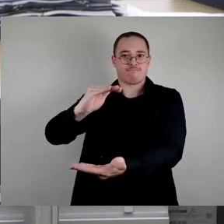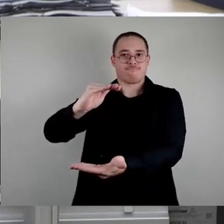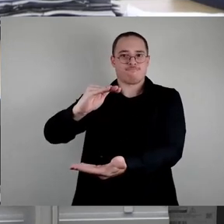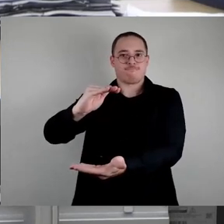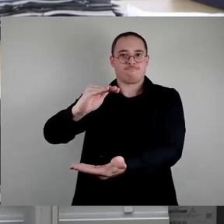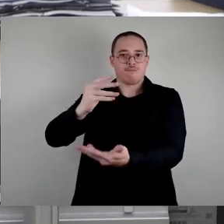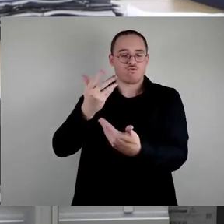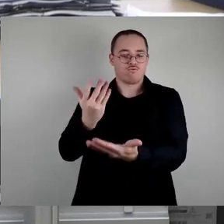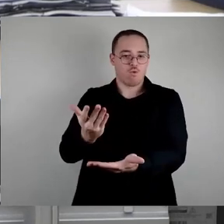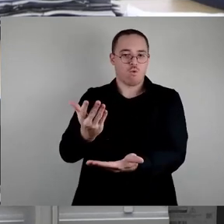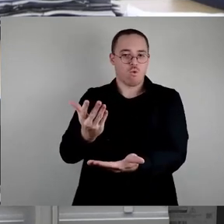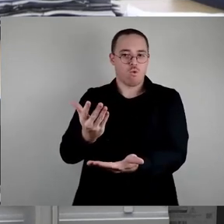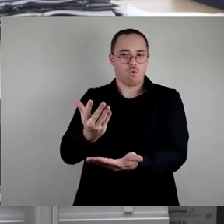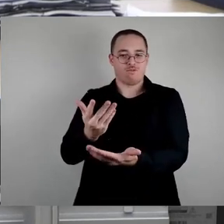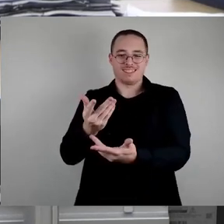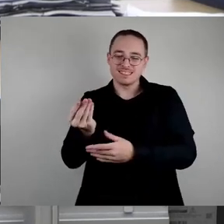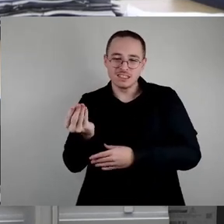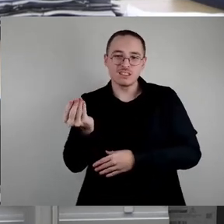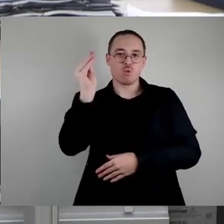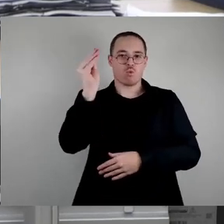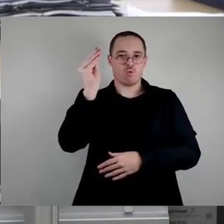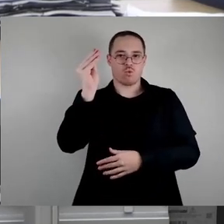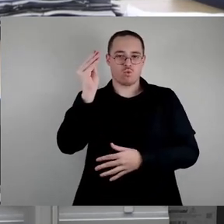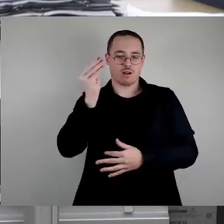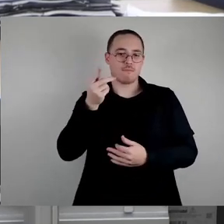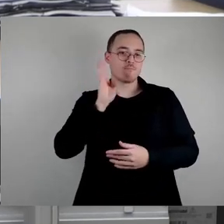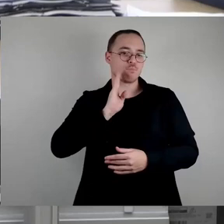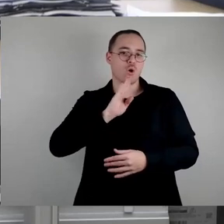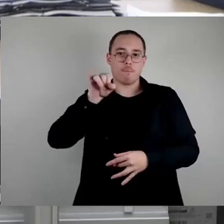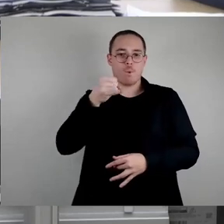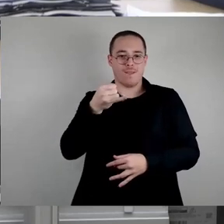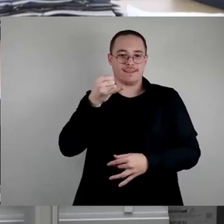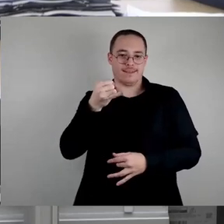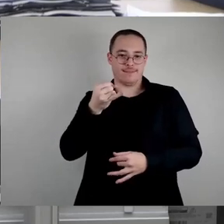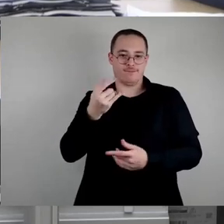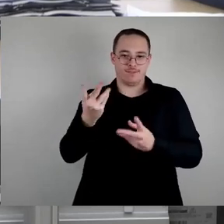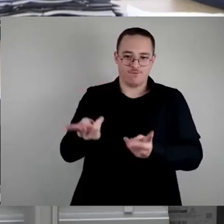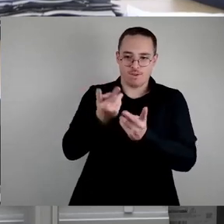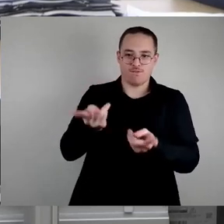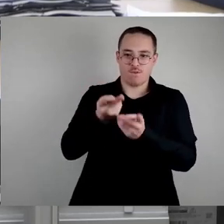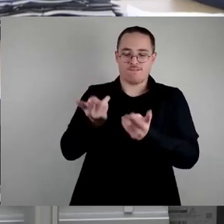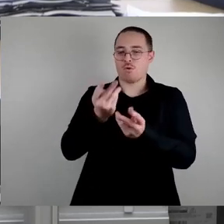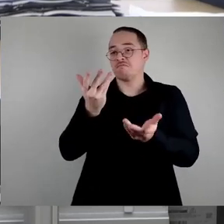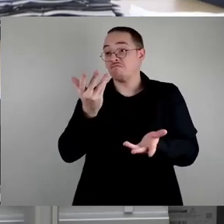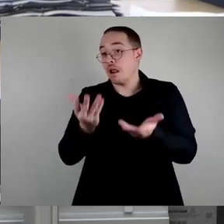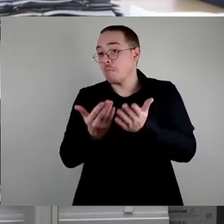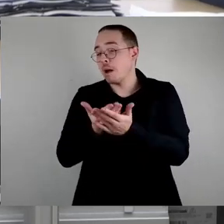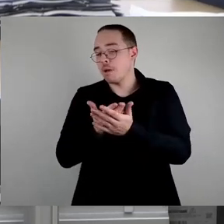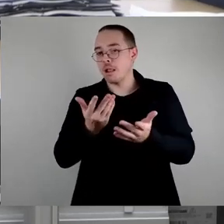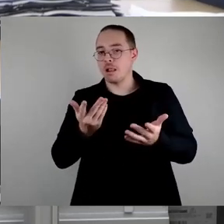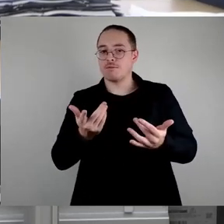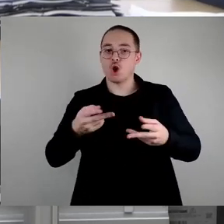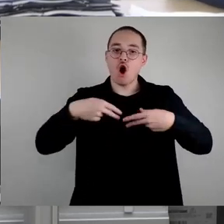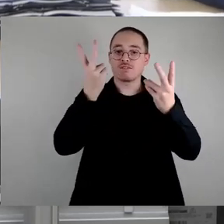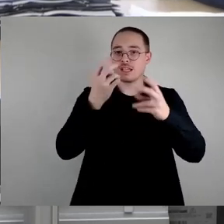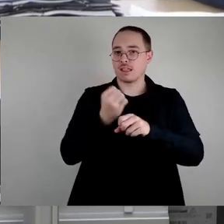bürgerschaftliche Projekte fördern zu können, indem vielleicht die Öffentlichkeitsarbeit teilweise trotzdem noch besser wird und auch diese Begleitung